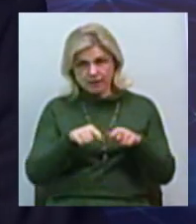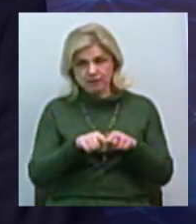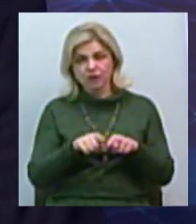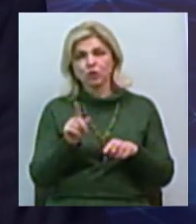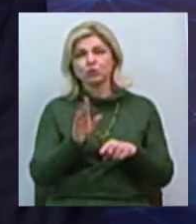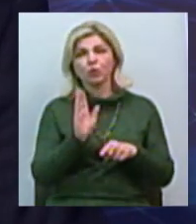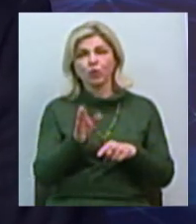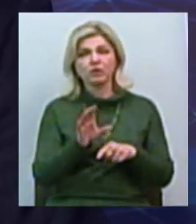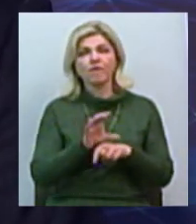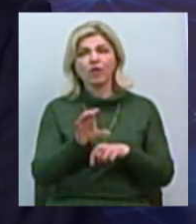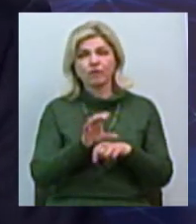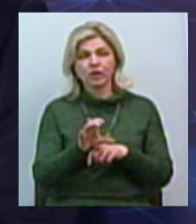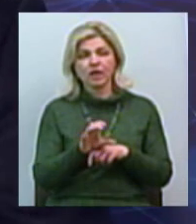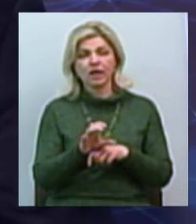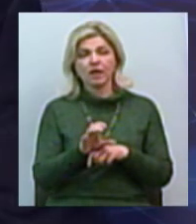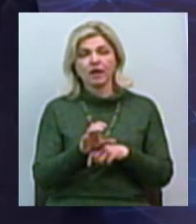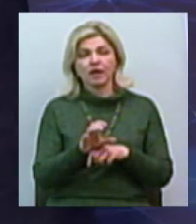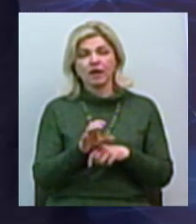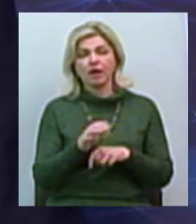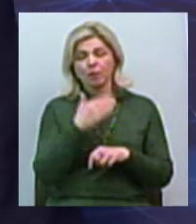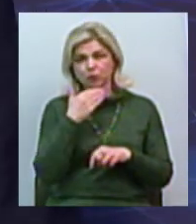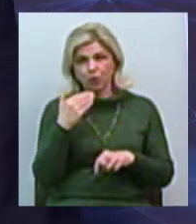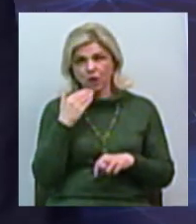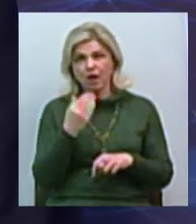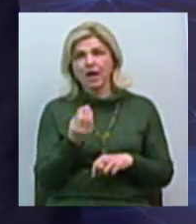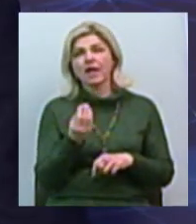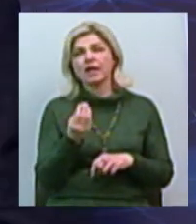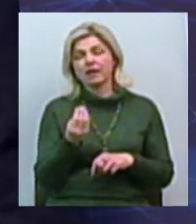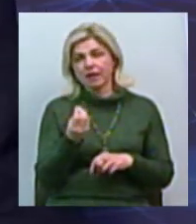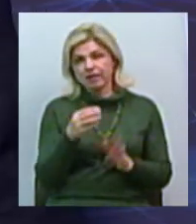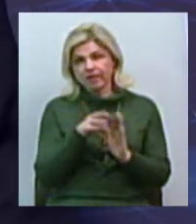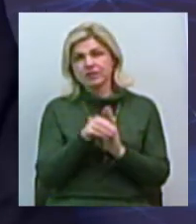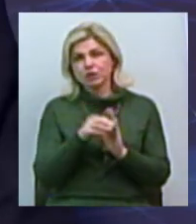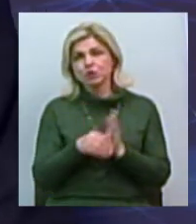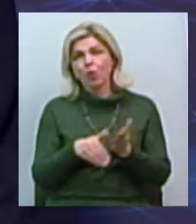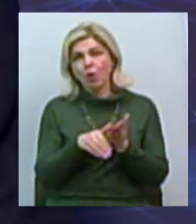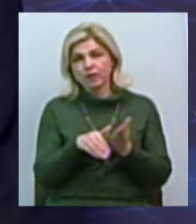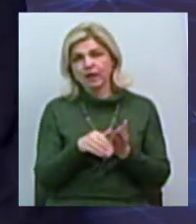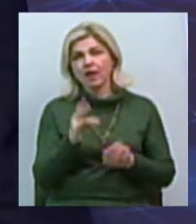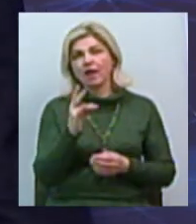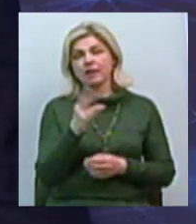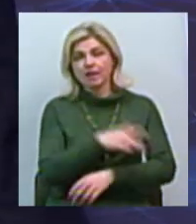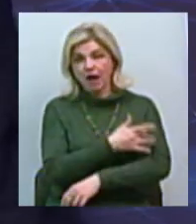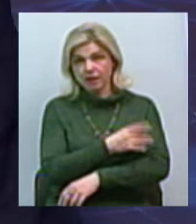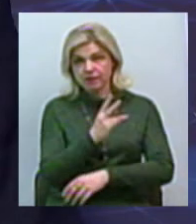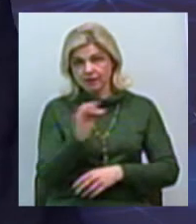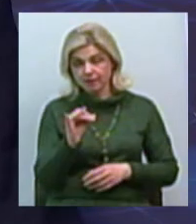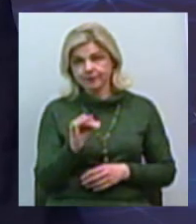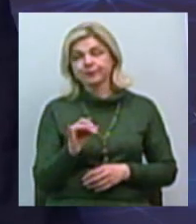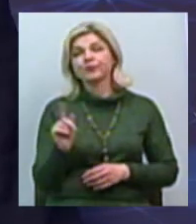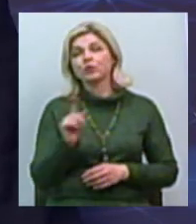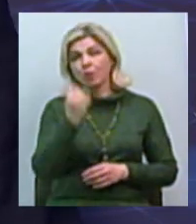обійму інвестиційних нянь, які будуть працювати з інвесторами, дай Бог, щоб вони приходили, що благодаря